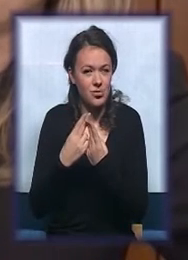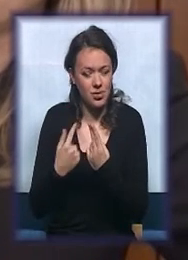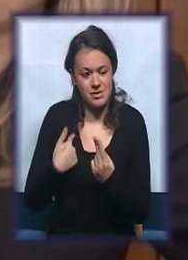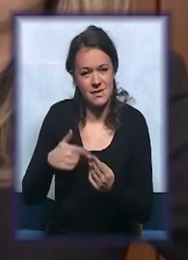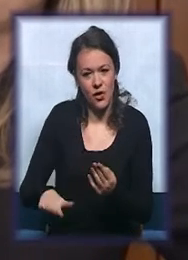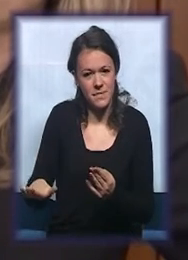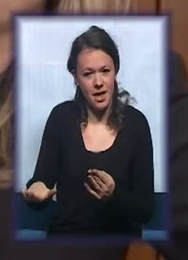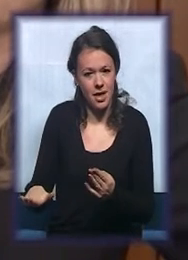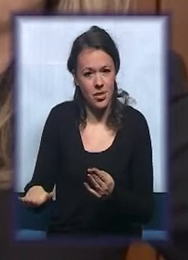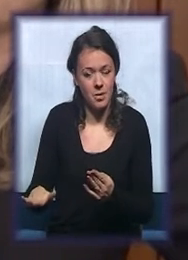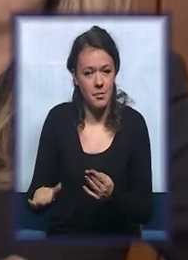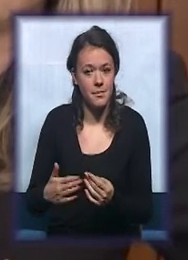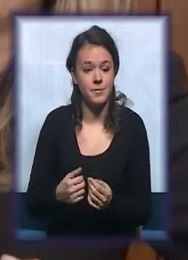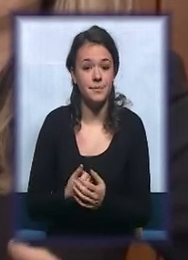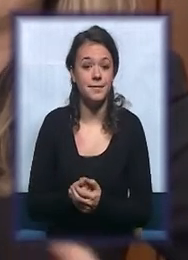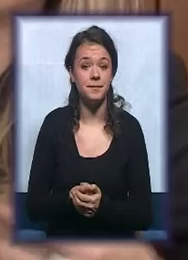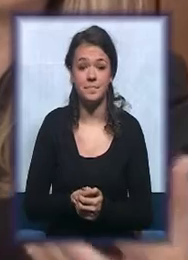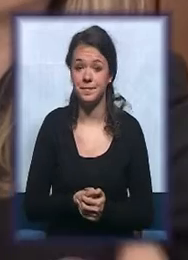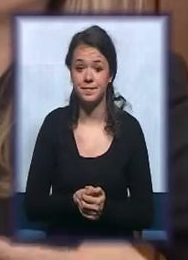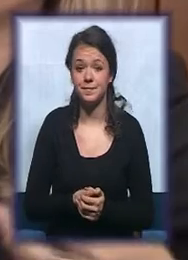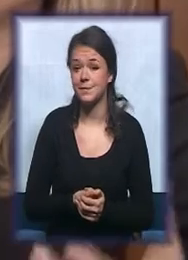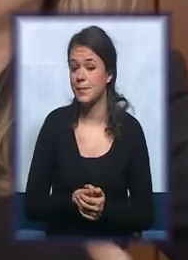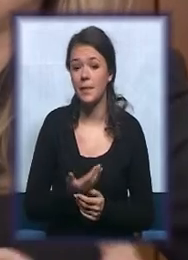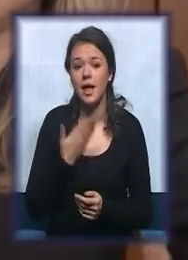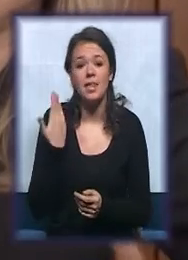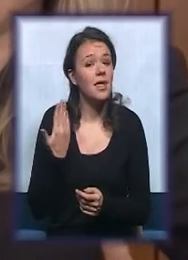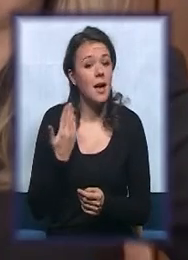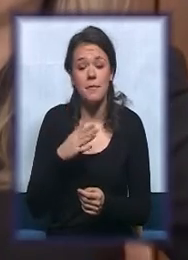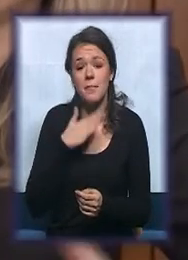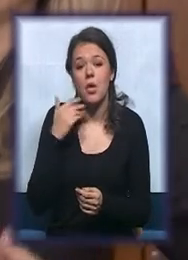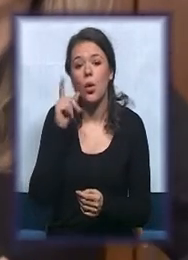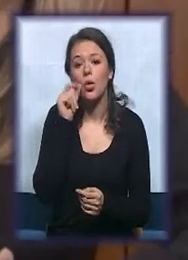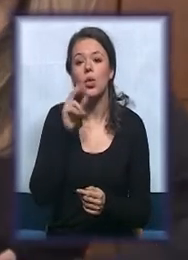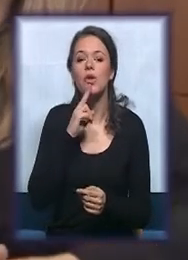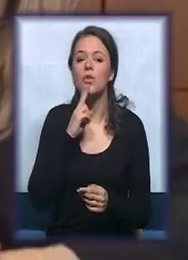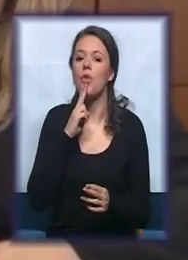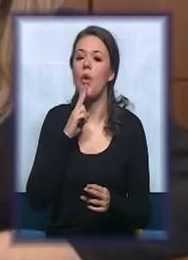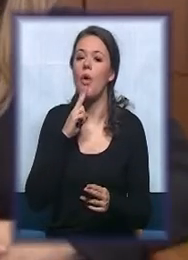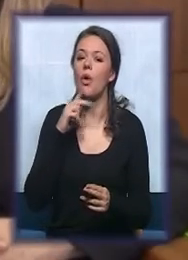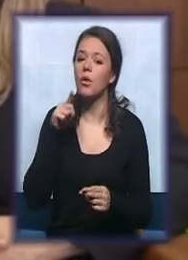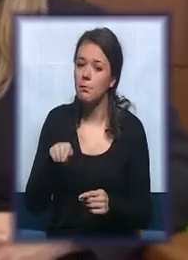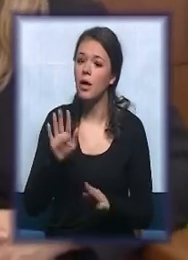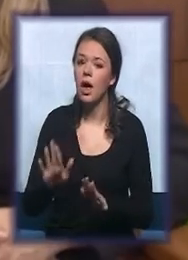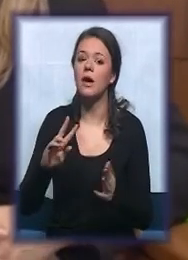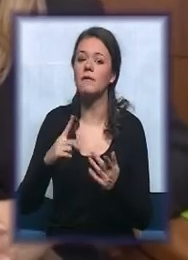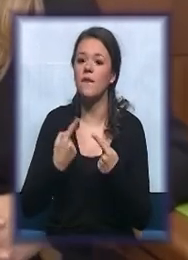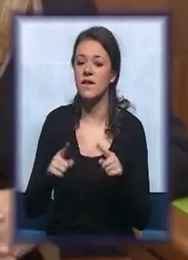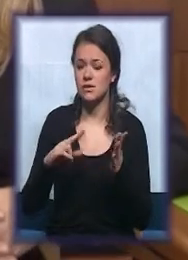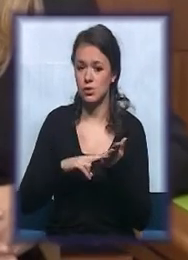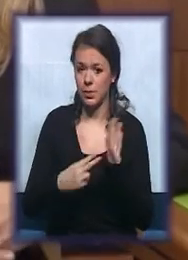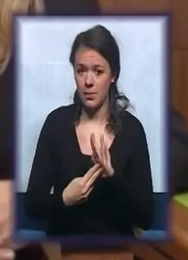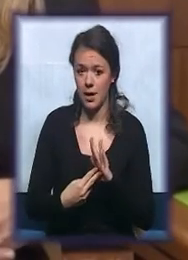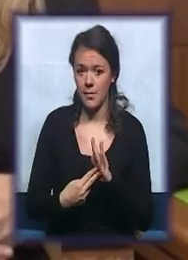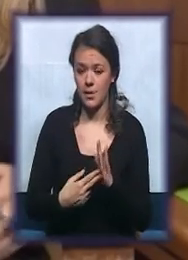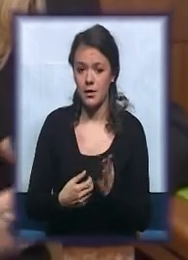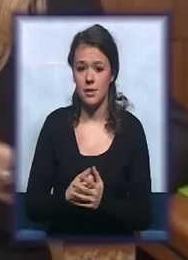ne ima mnogo ljudi koji imaju tako vrstu problema i